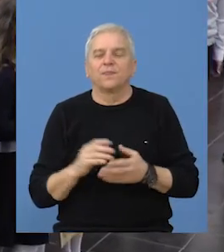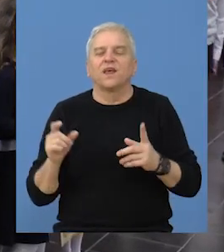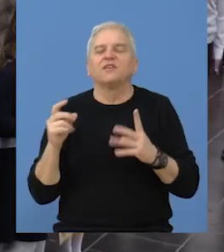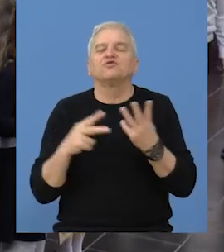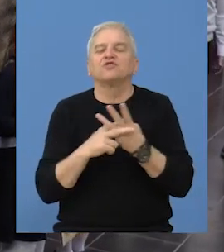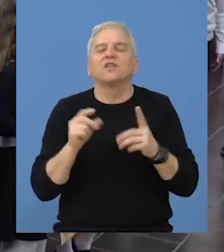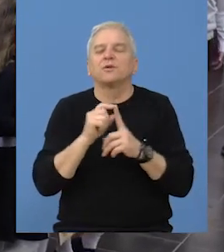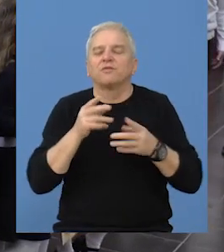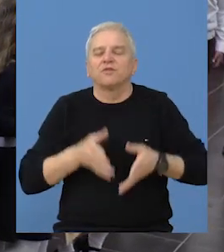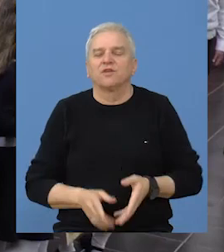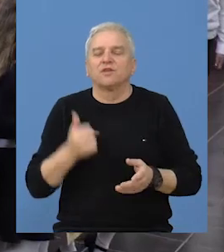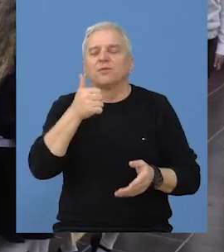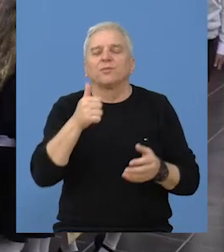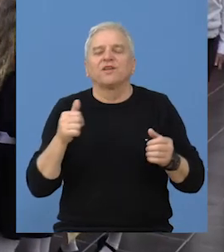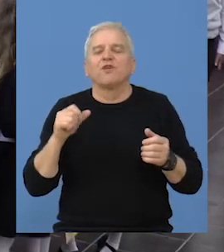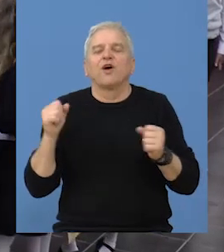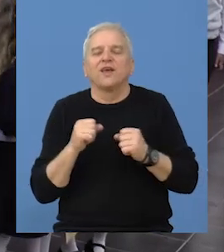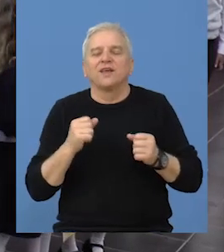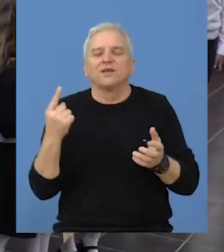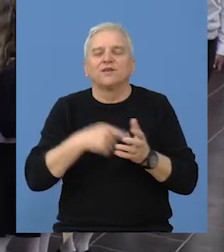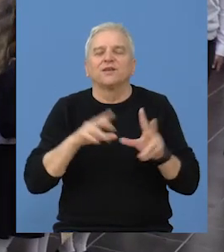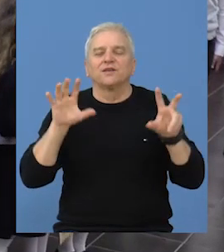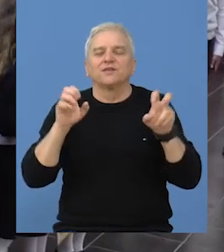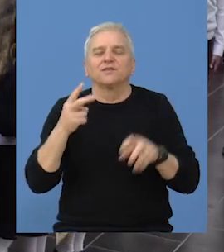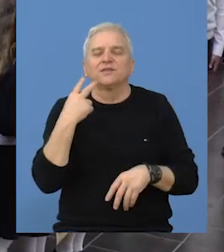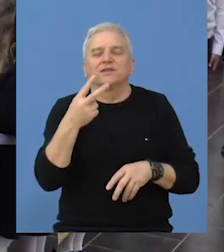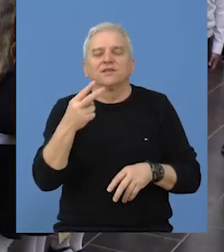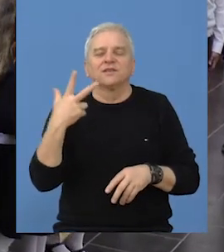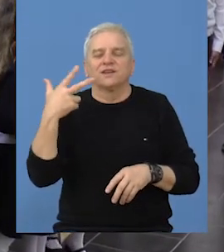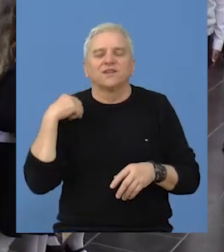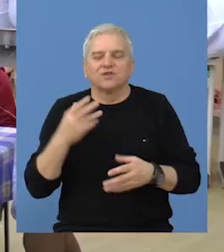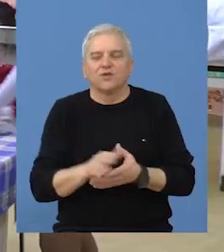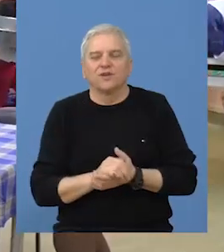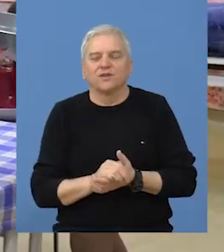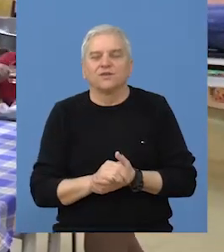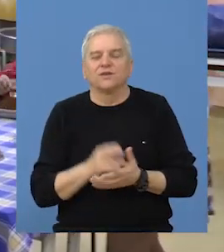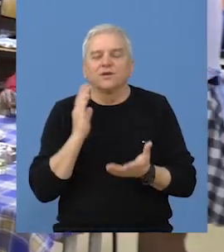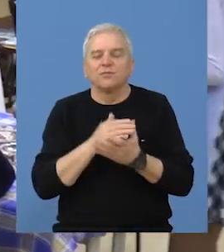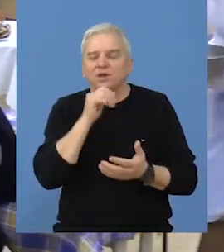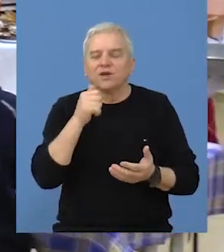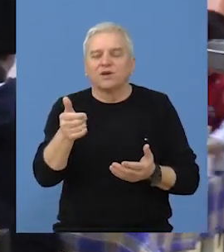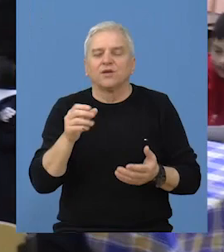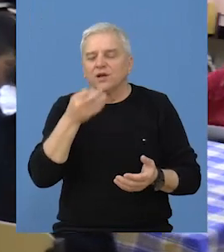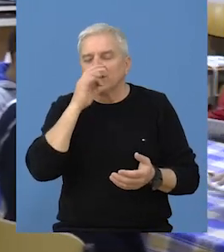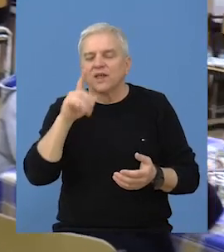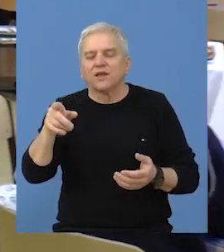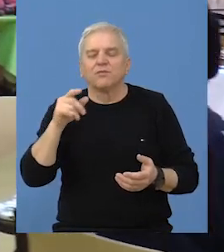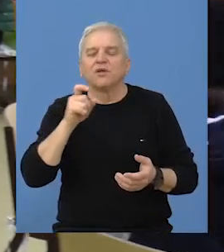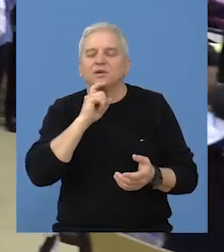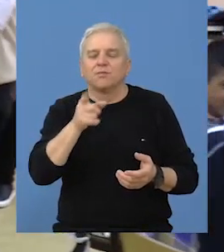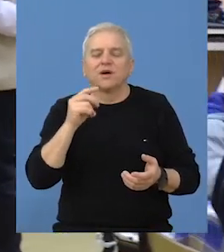Inače, Šandor Petefij rođen je 1. januara 1823. godine. Bio je jedan od